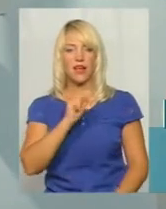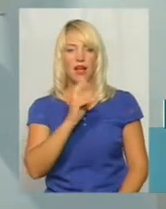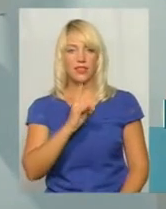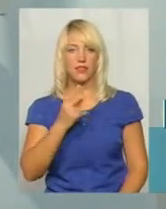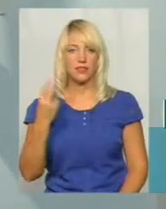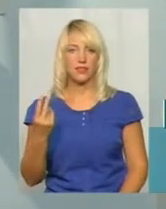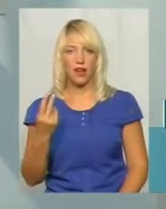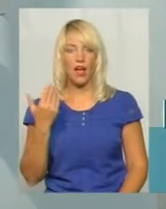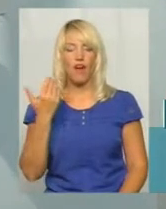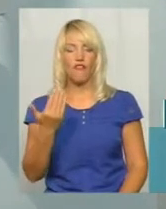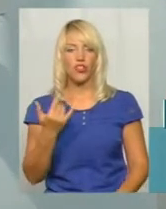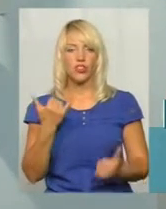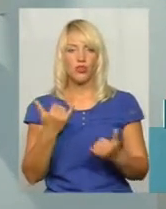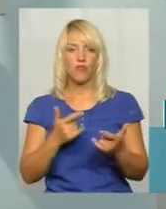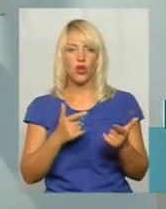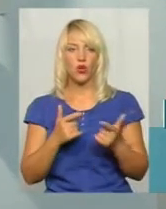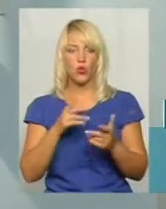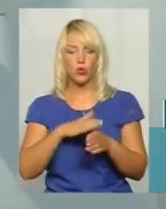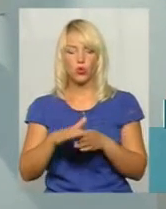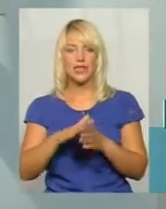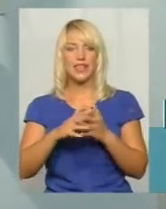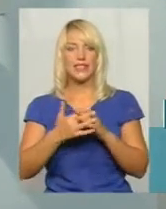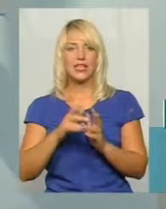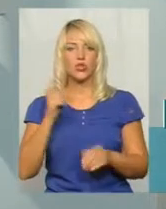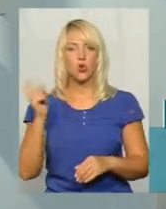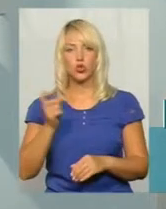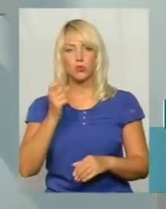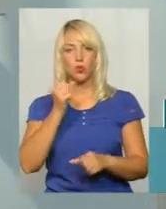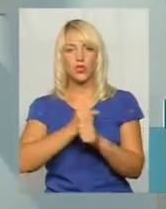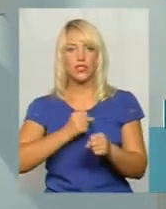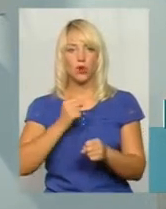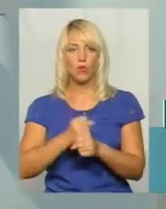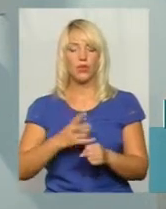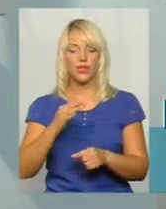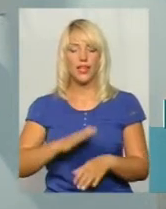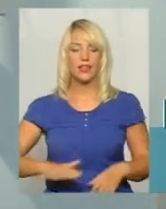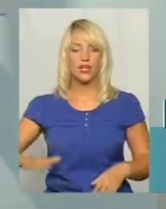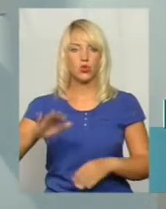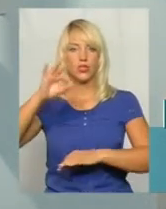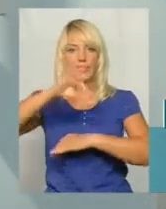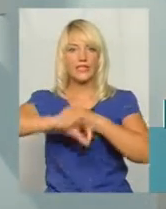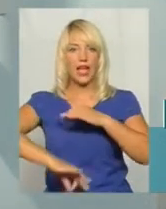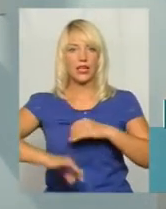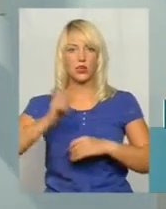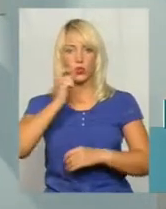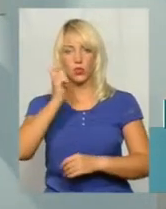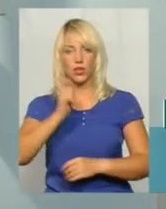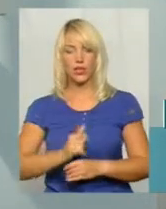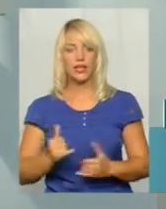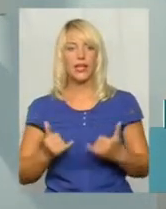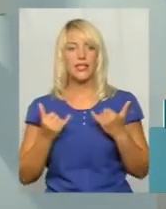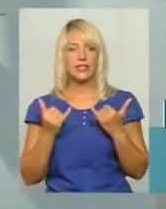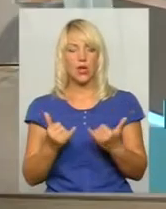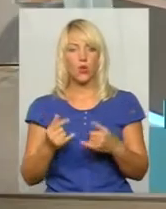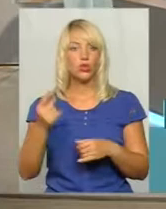сьогодні виконують сільськогосподарські роботи на території Західної України. І сьогодні,